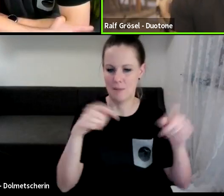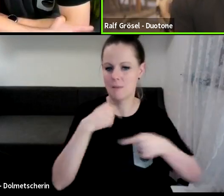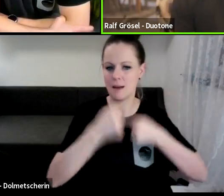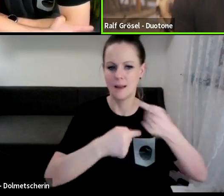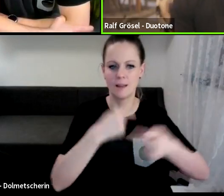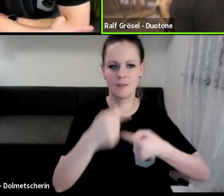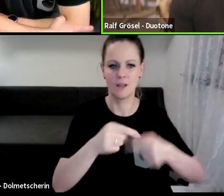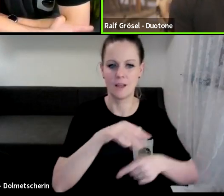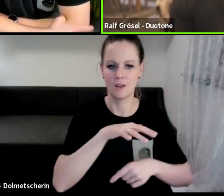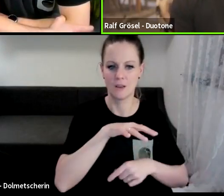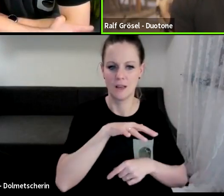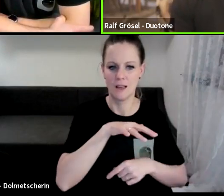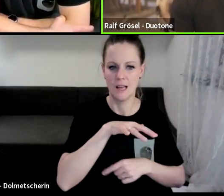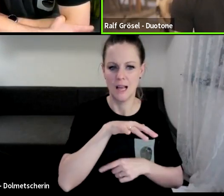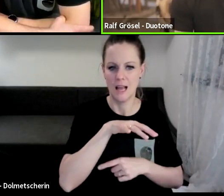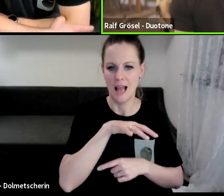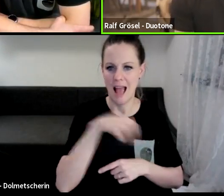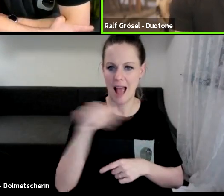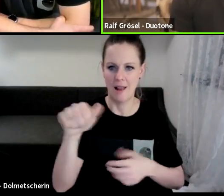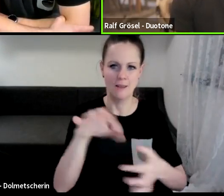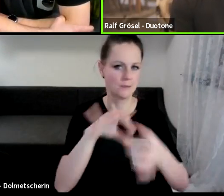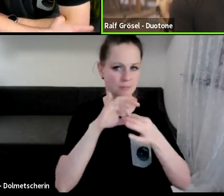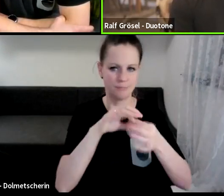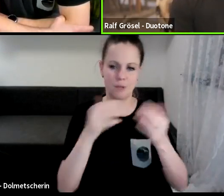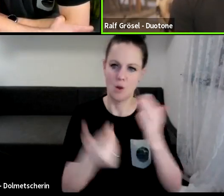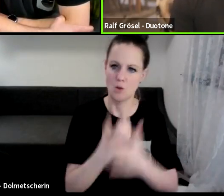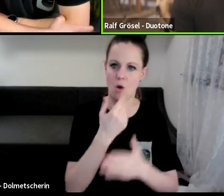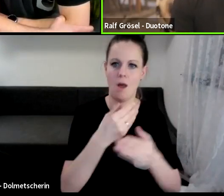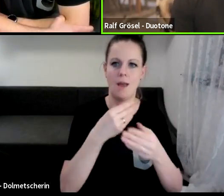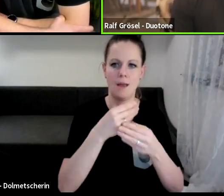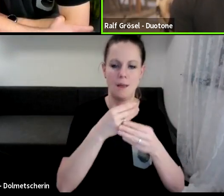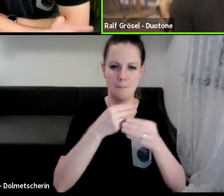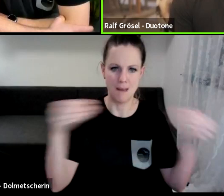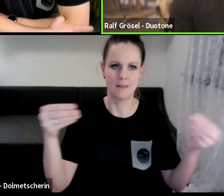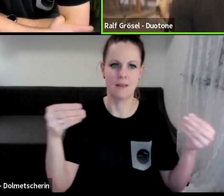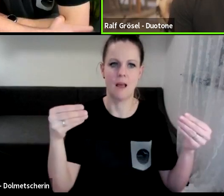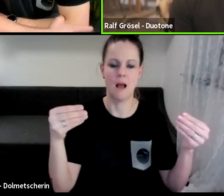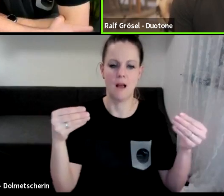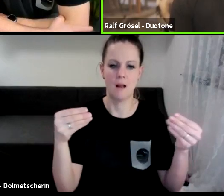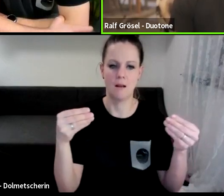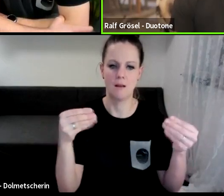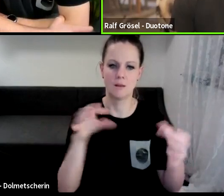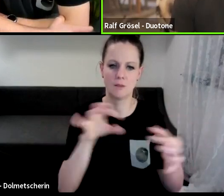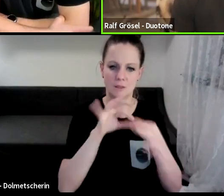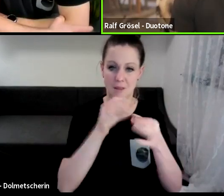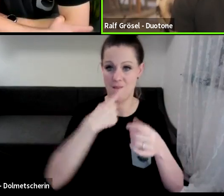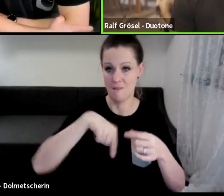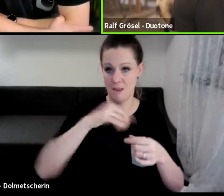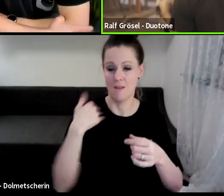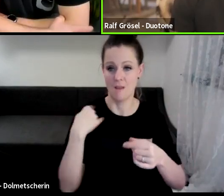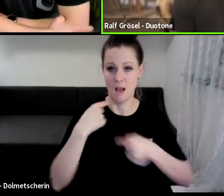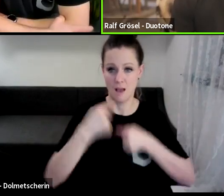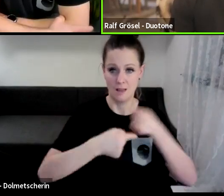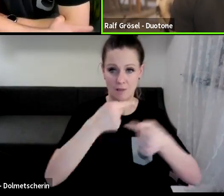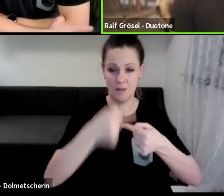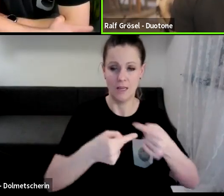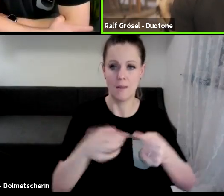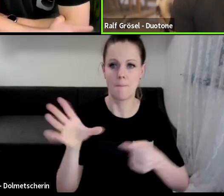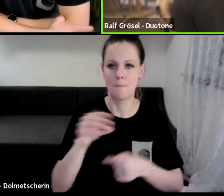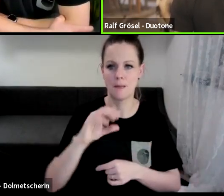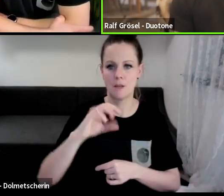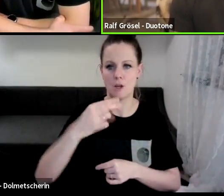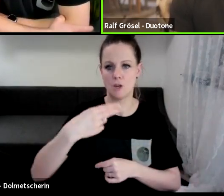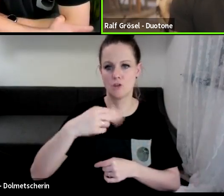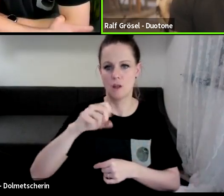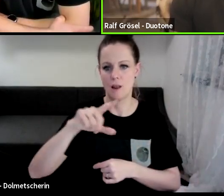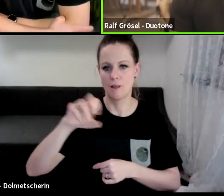ist alles um das neue Material herum, um dieses Pentatex, das wir entwickelt haben mit Challenger zusammen. Und